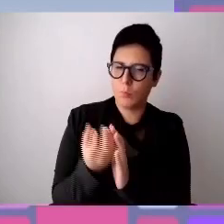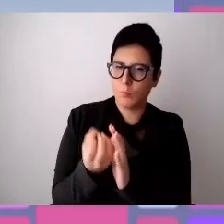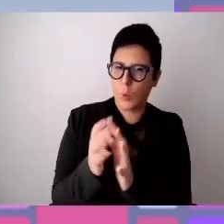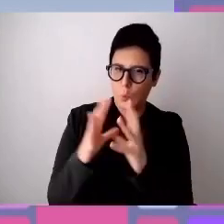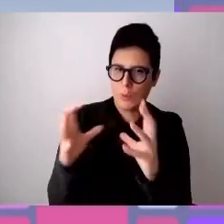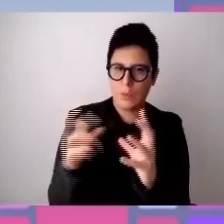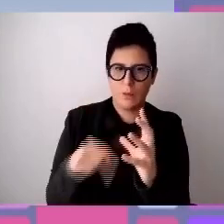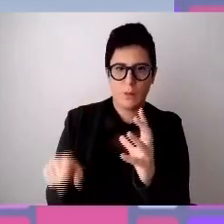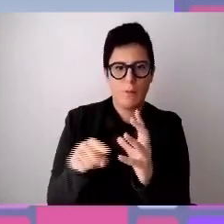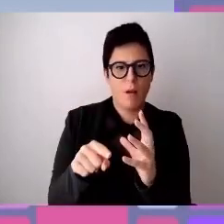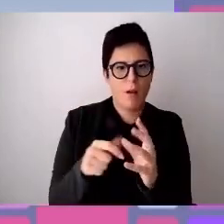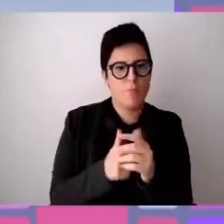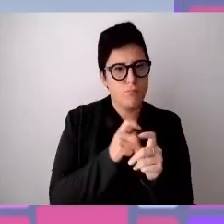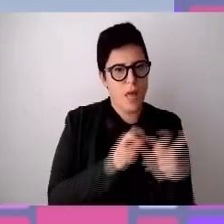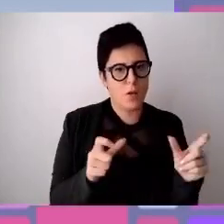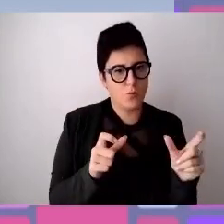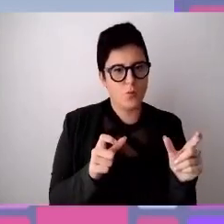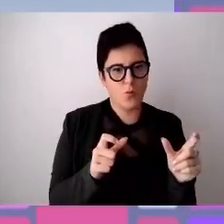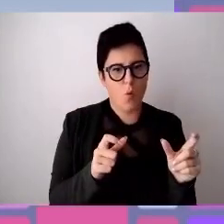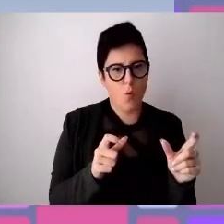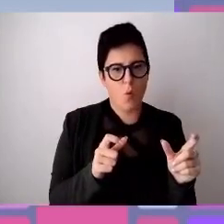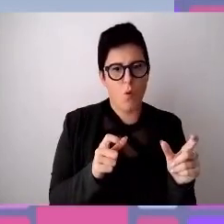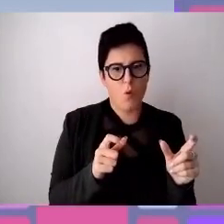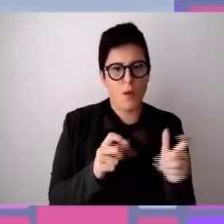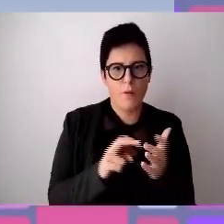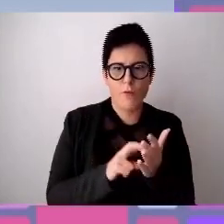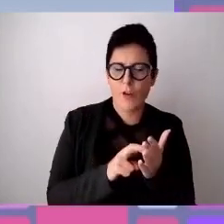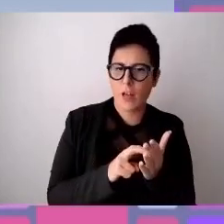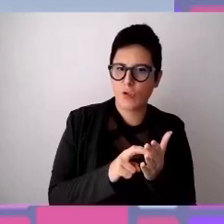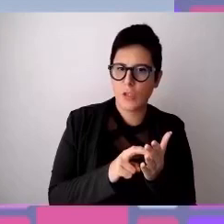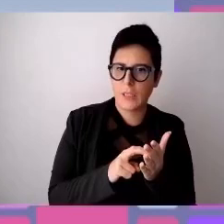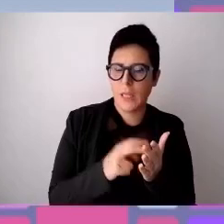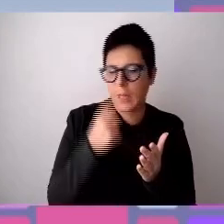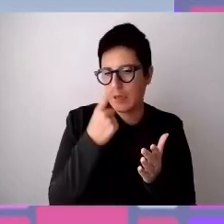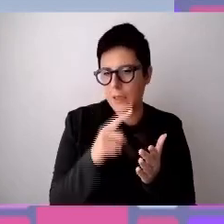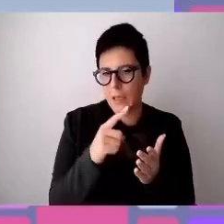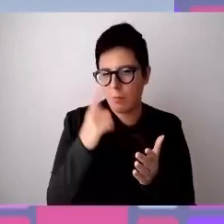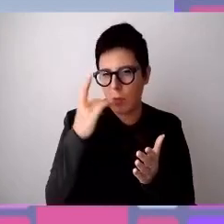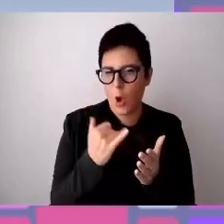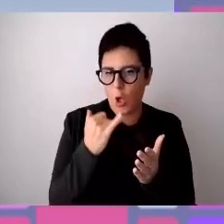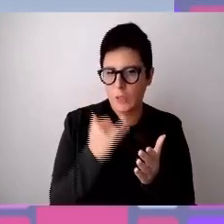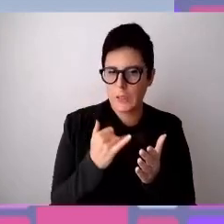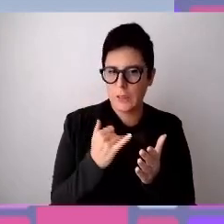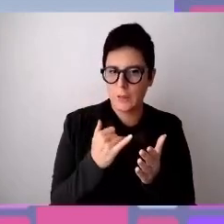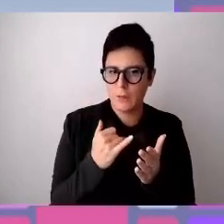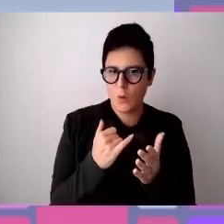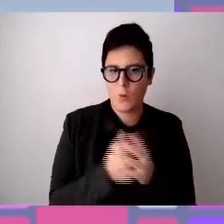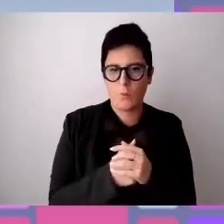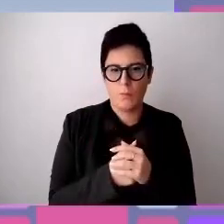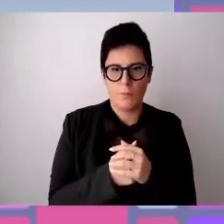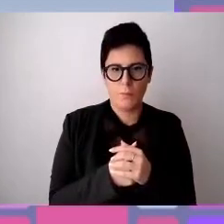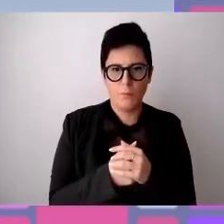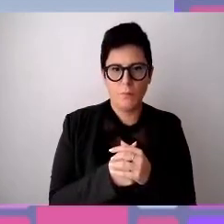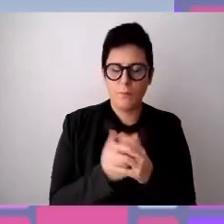inserire delle persone con delle fragilità di tipo cognitivo inserirle con un